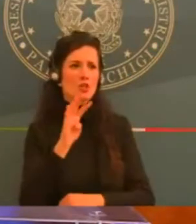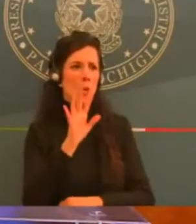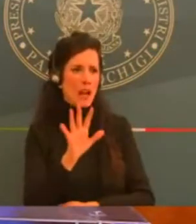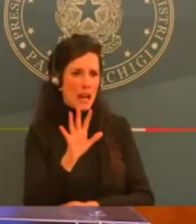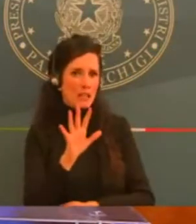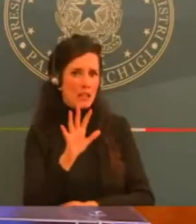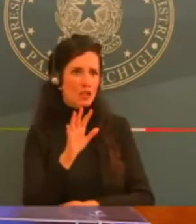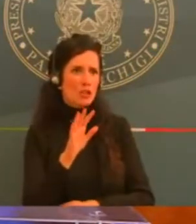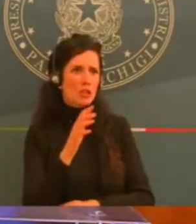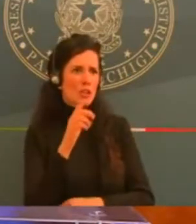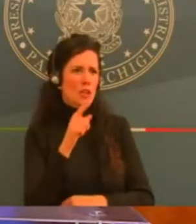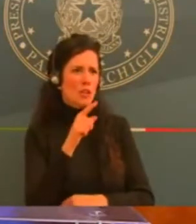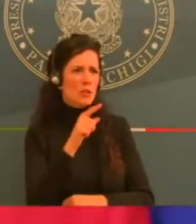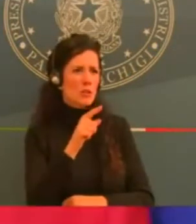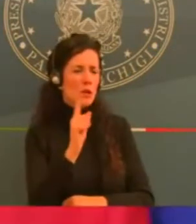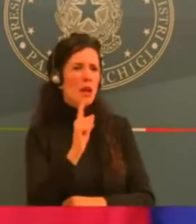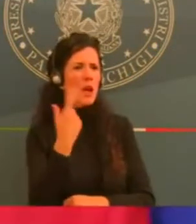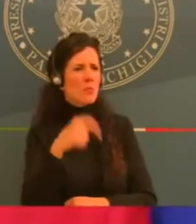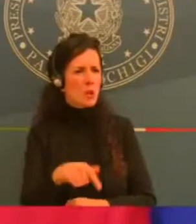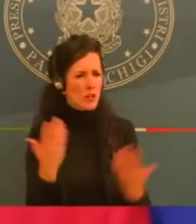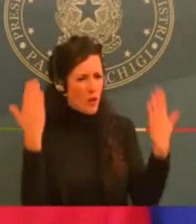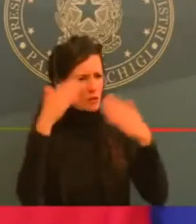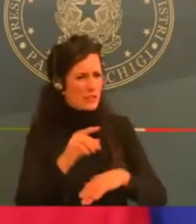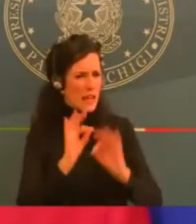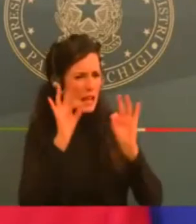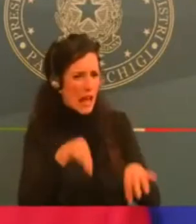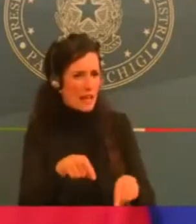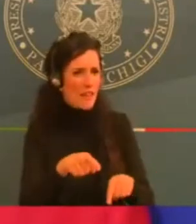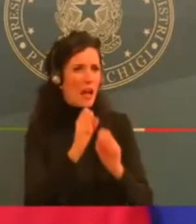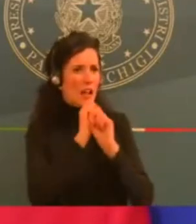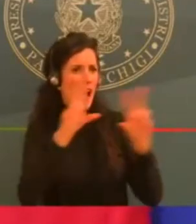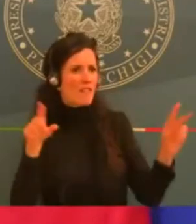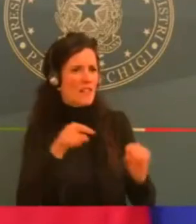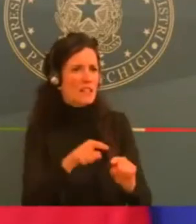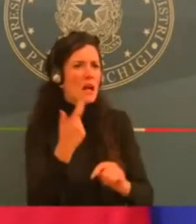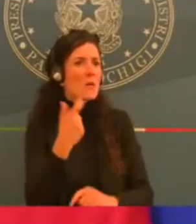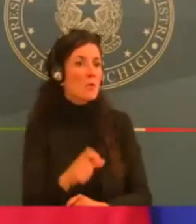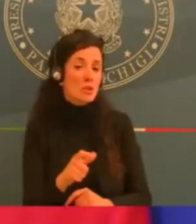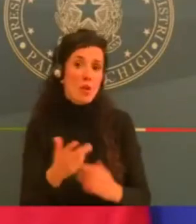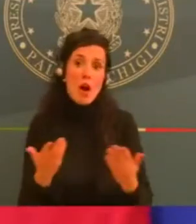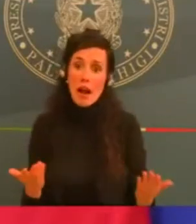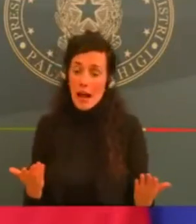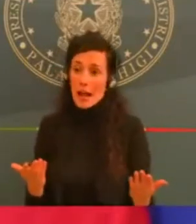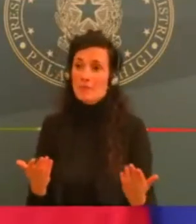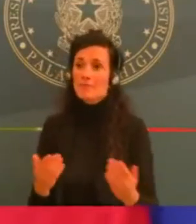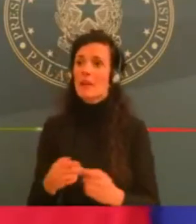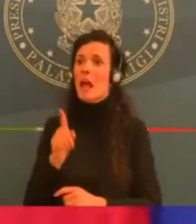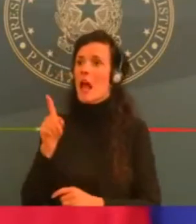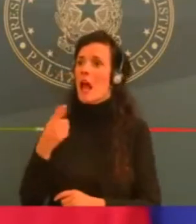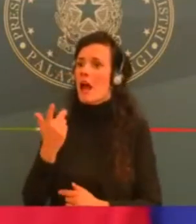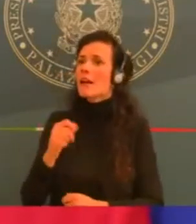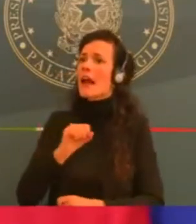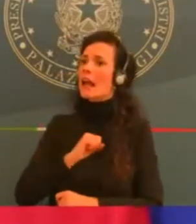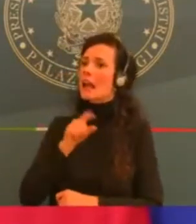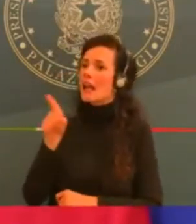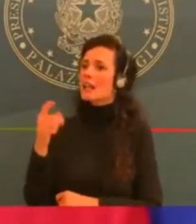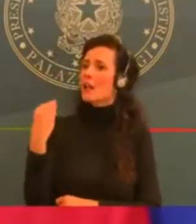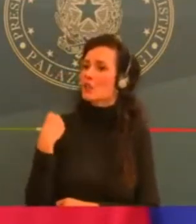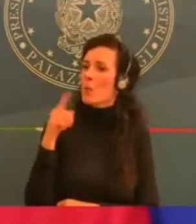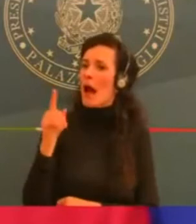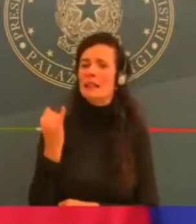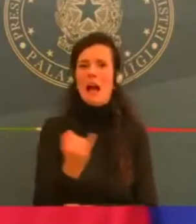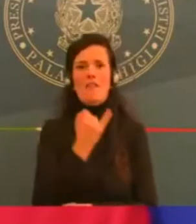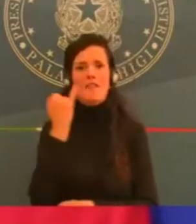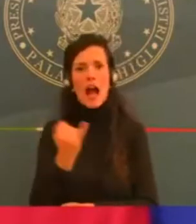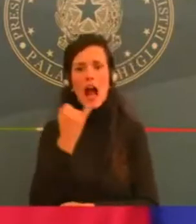così facile, quindi fosse stato per lei e li disponeva già da tempo. Però le ho detto, guardi, il Parlamento in queste ore, in questi giorni, tra l'altro